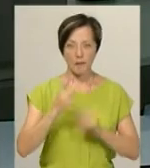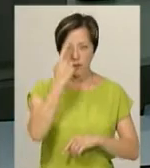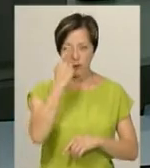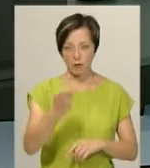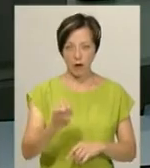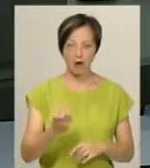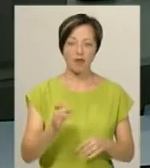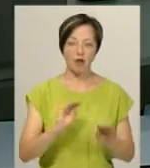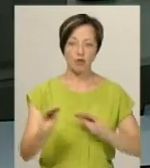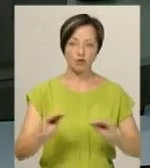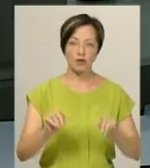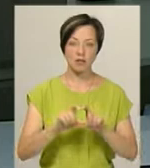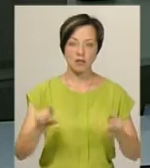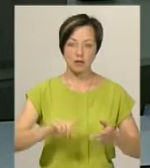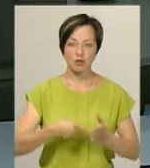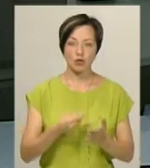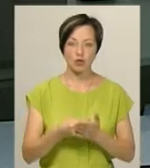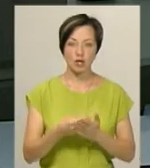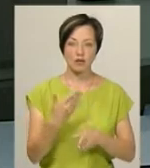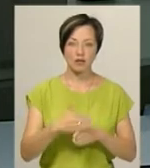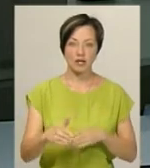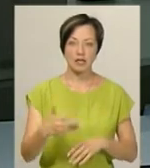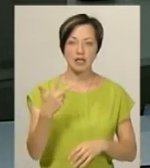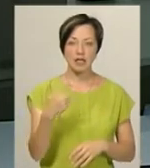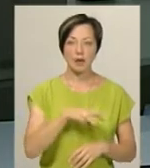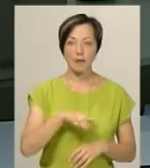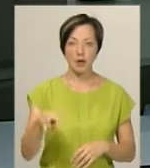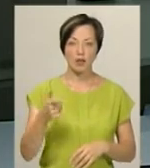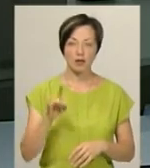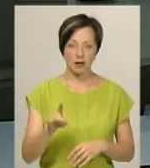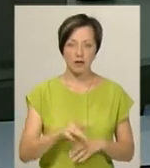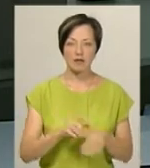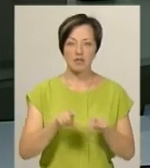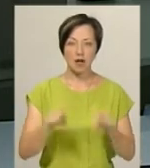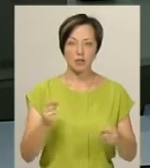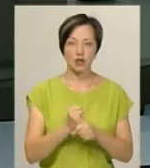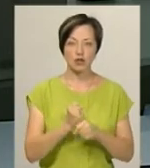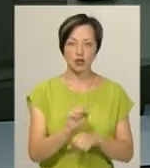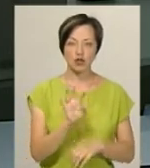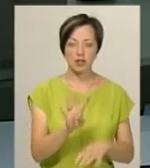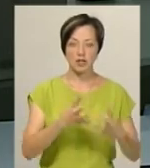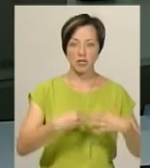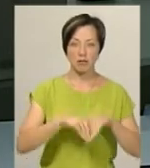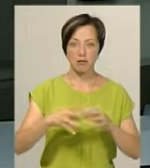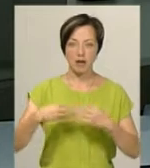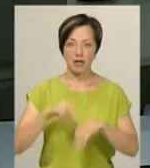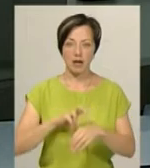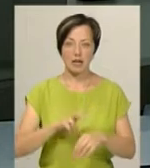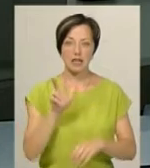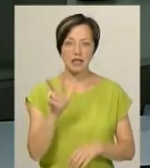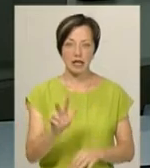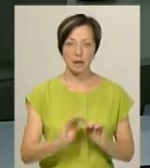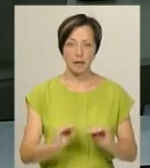повідомляє, на облаштування закладу з міського бюджету пішло майже 3 мільйони гривень. У закладі працюють 4 сімейні лікарі та 3